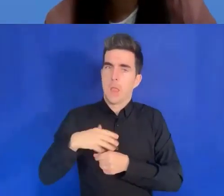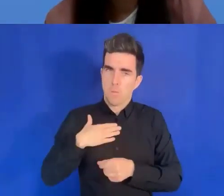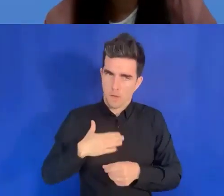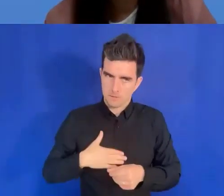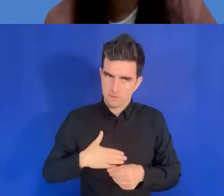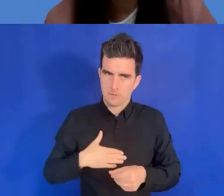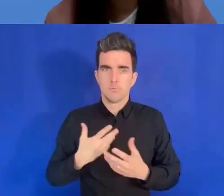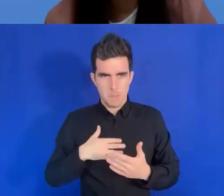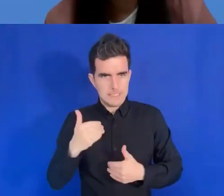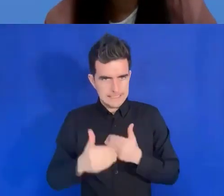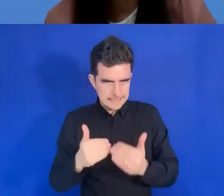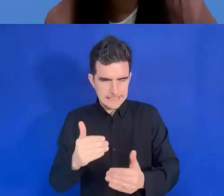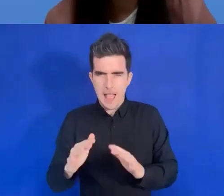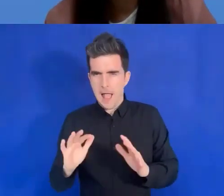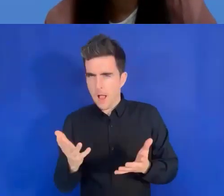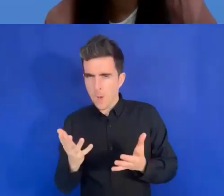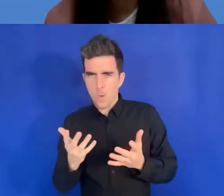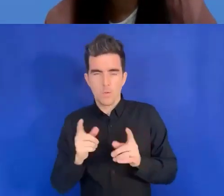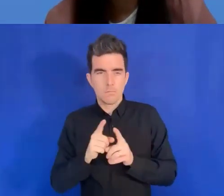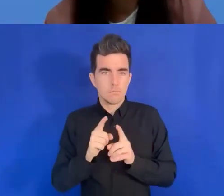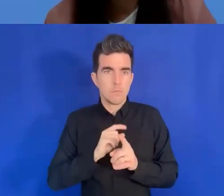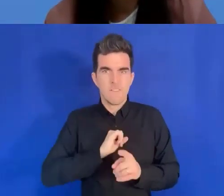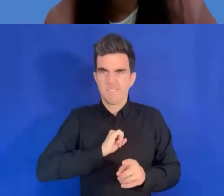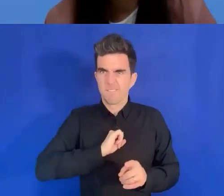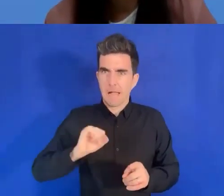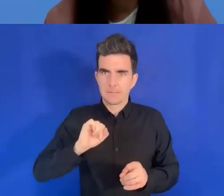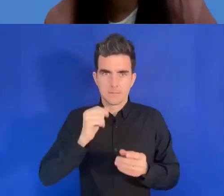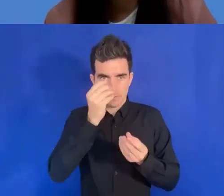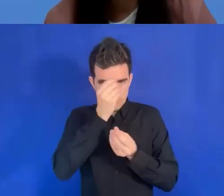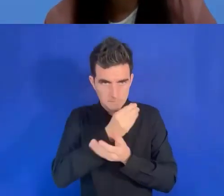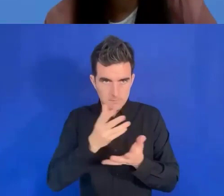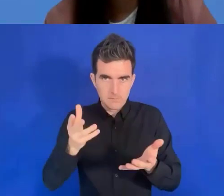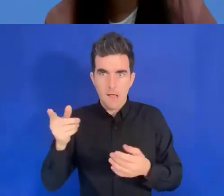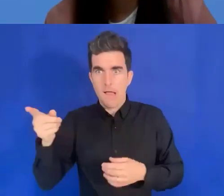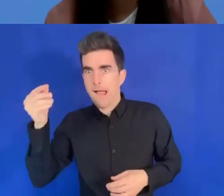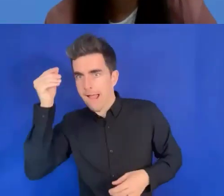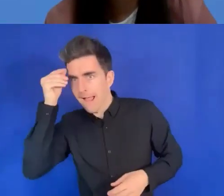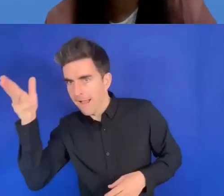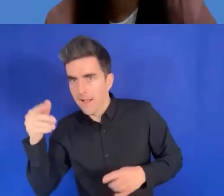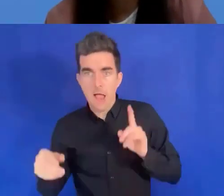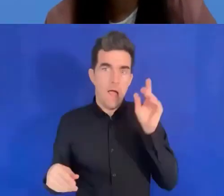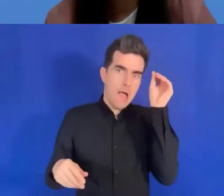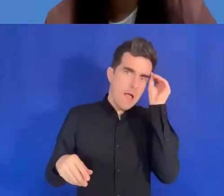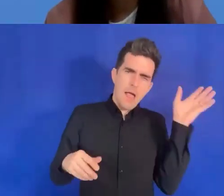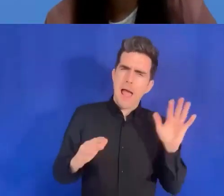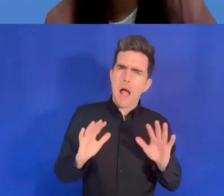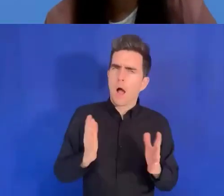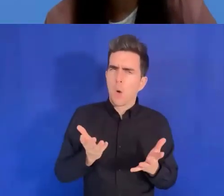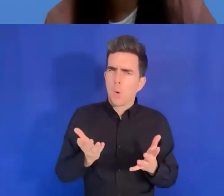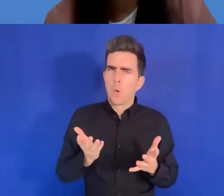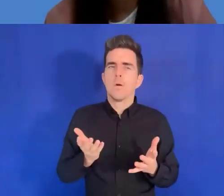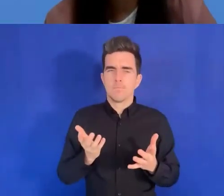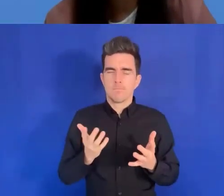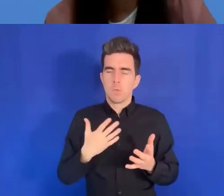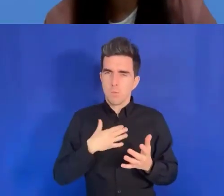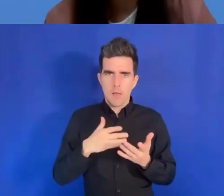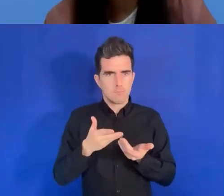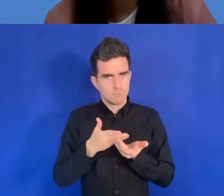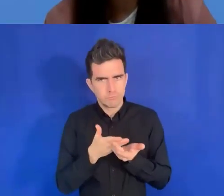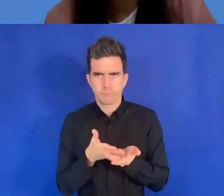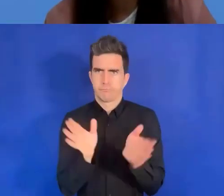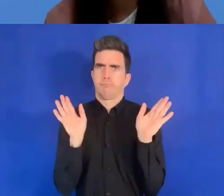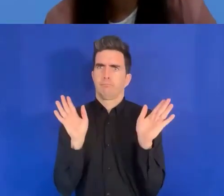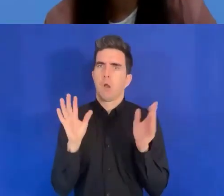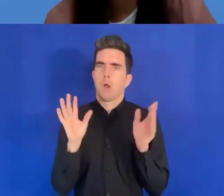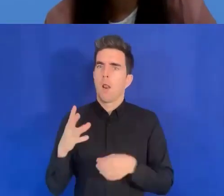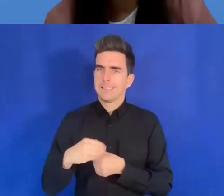des centres d'évacuation, nous voulons que ce centre soit également inclusif. Alors nous avons inclus le genre